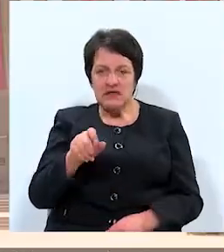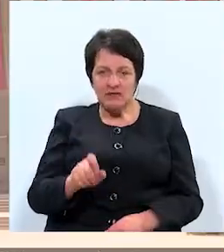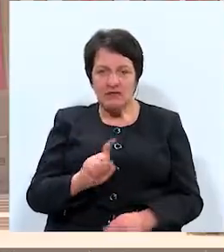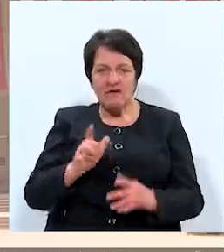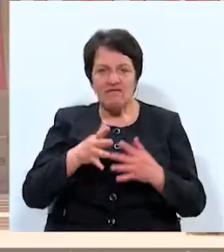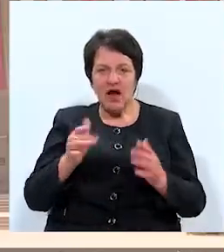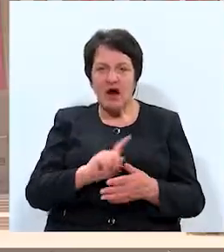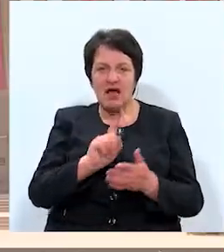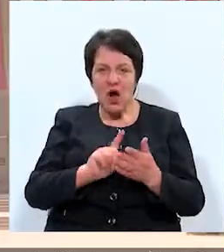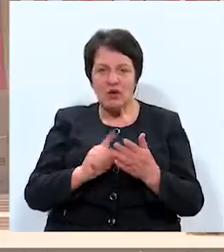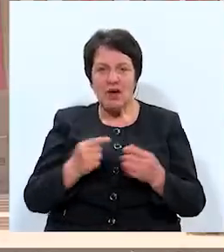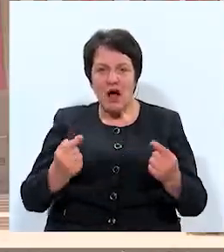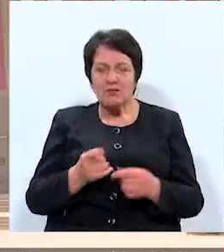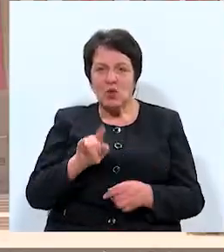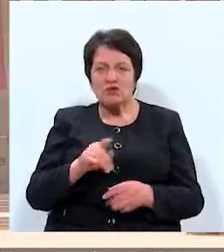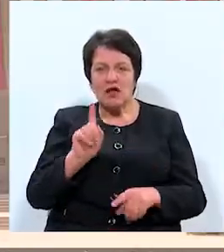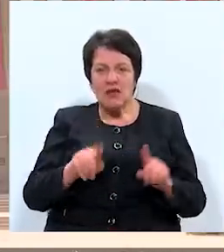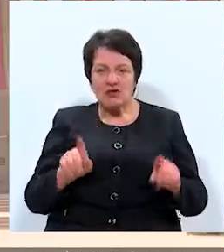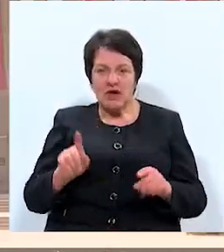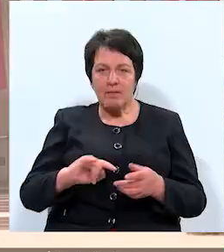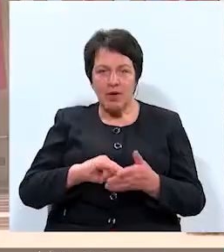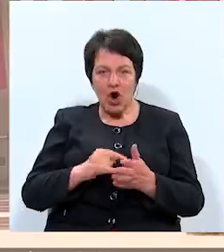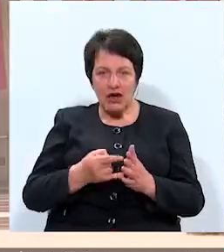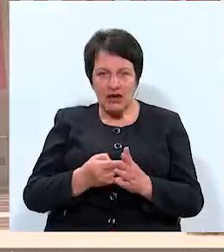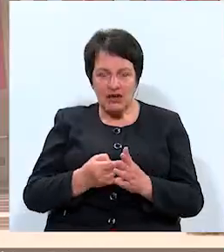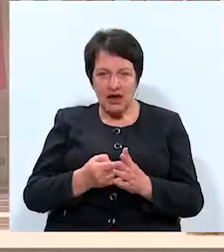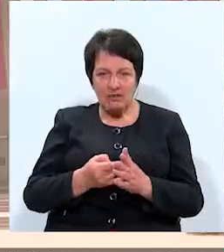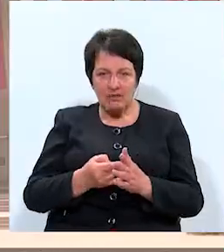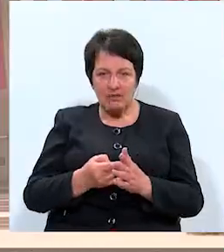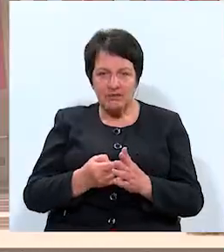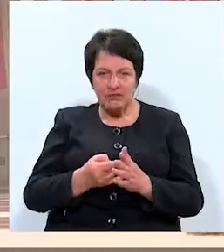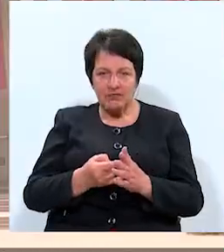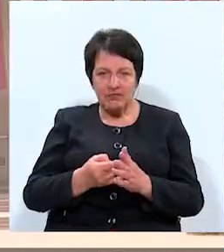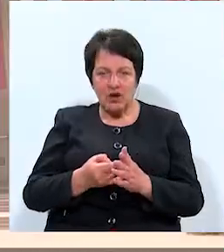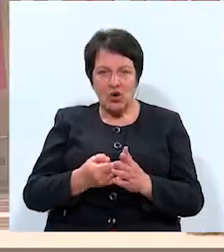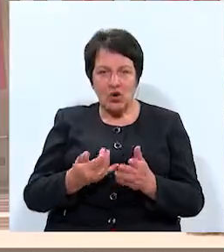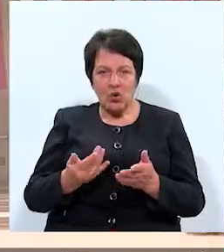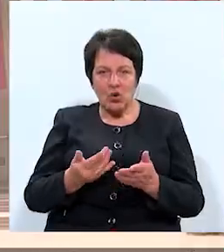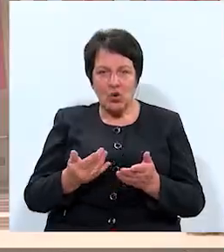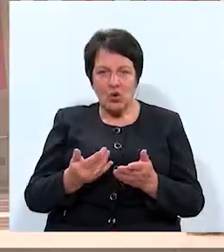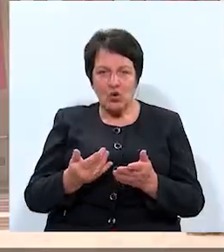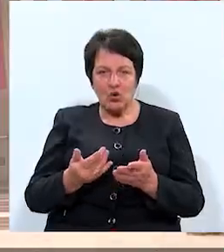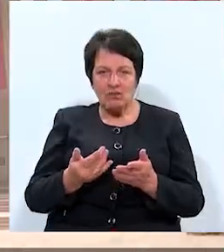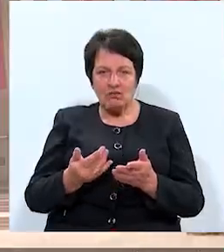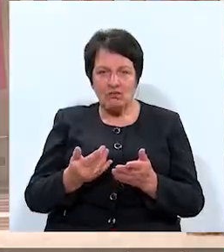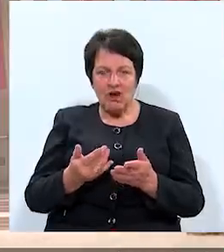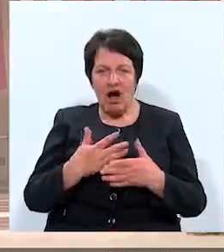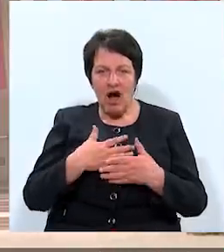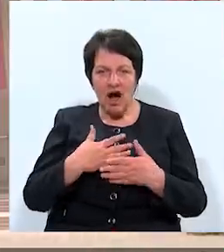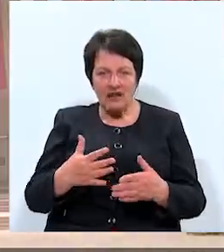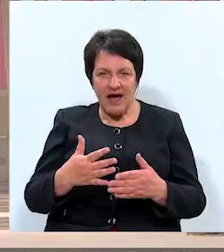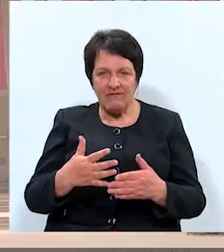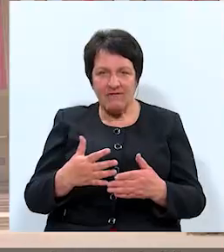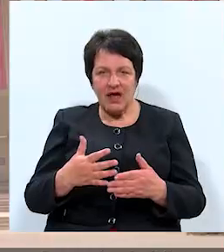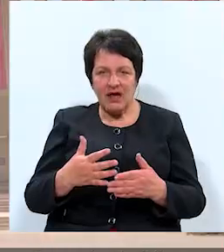vairāki jautājumi attiecību uz dažiem projektiem, kuru, noteiksim tā, atdeve